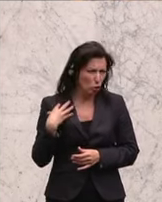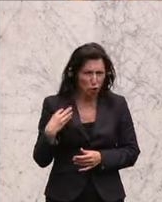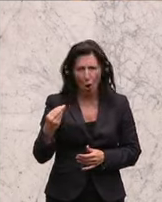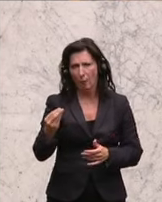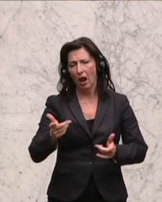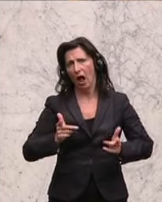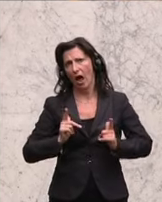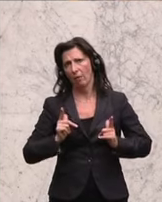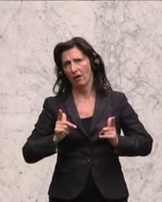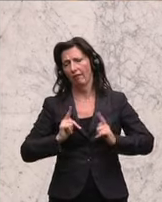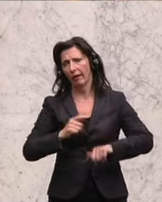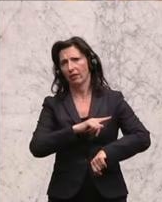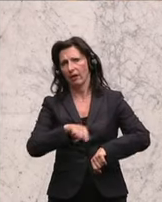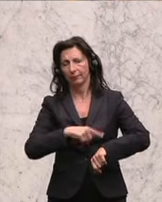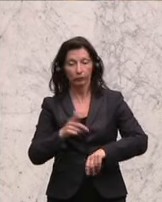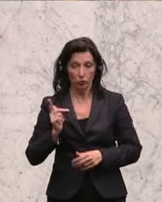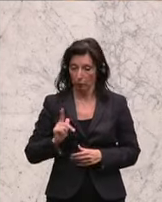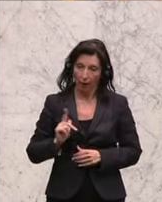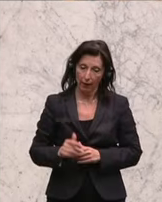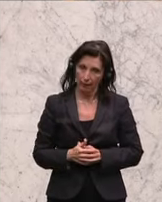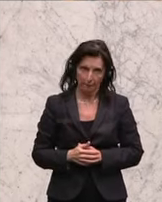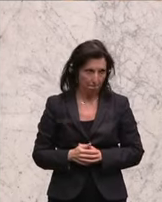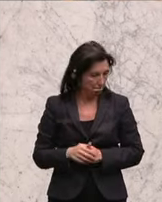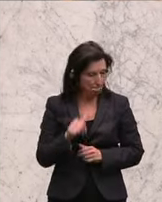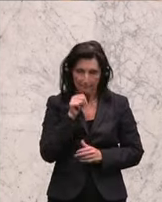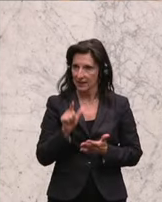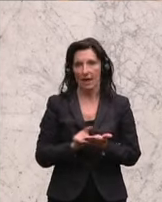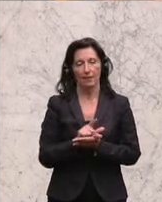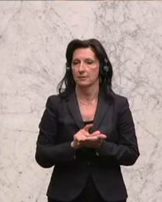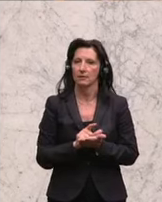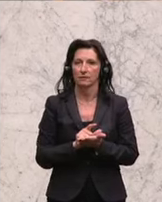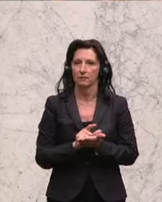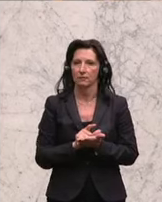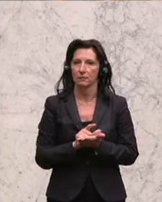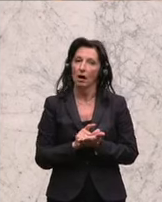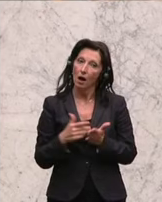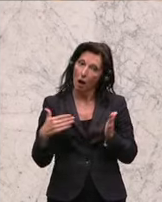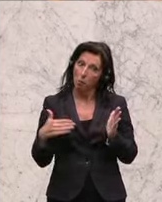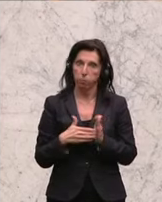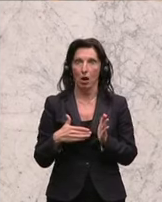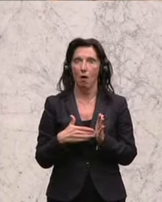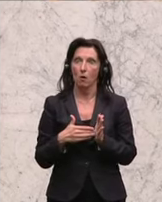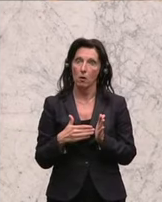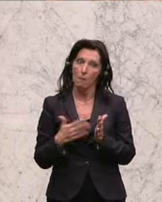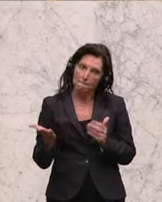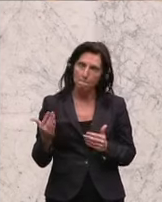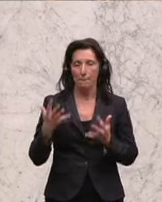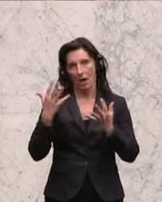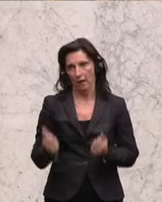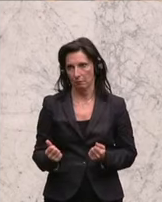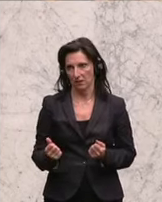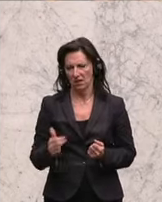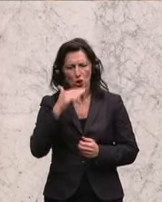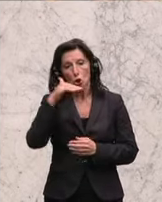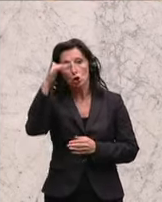vergehen zu lassen. Es tut mir leid, diese Zeit haben wir nicht. Wir brauchen erste Ergebnisse, und zwar vor